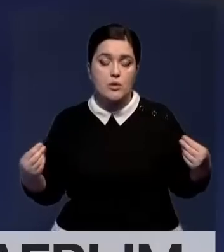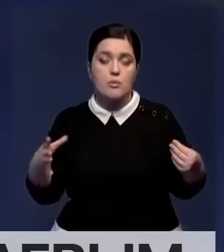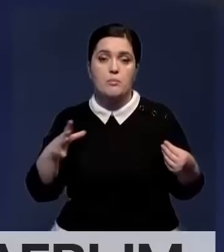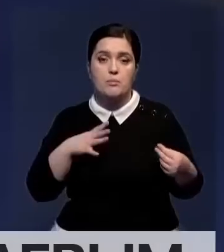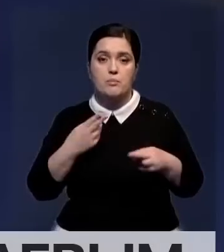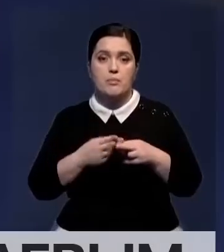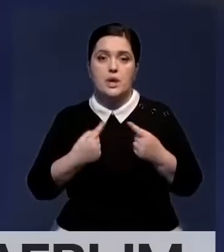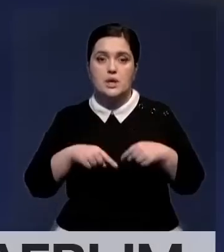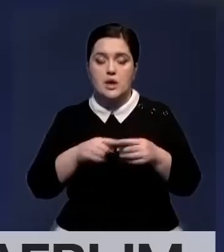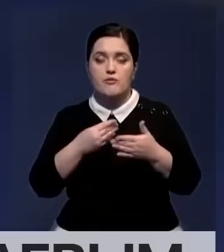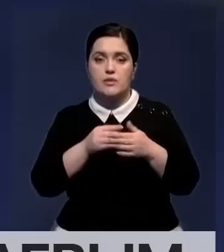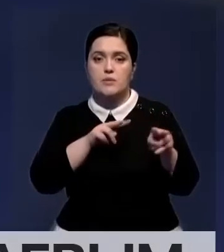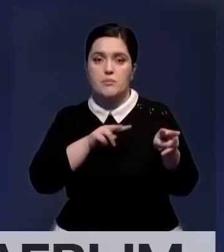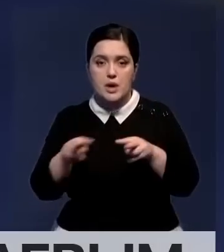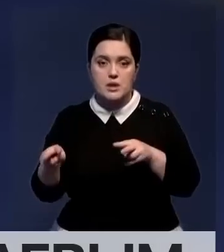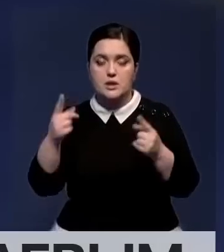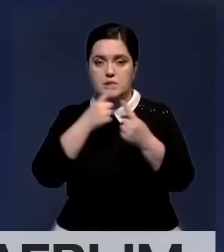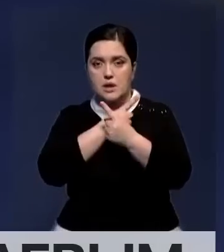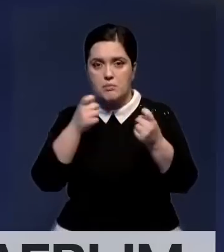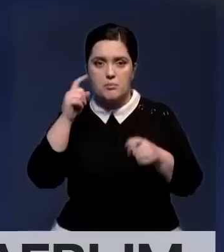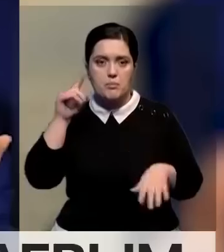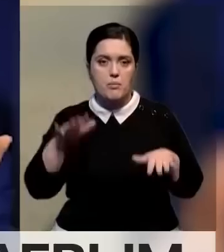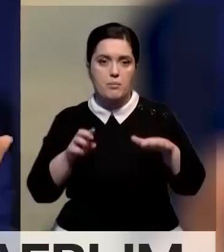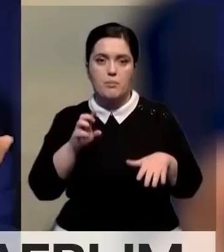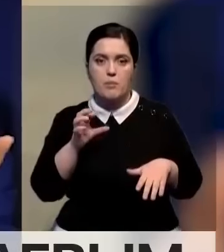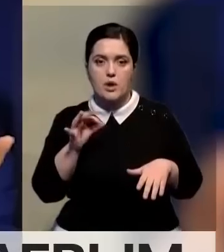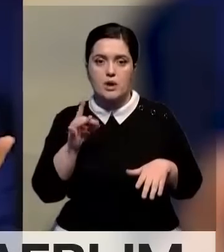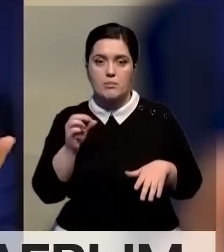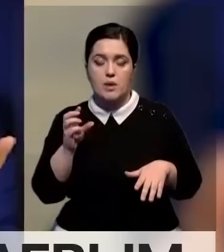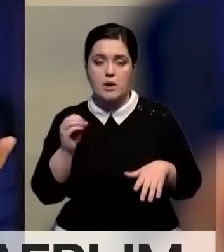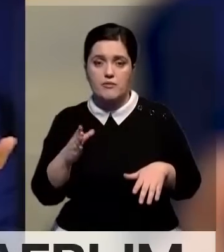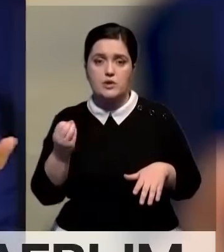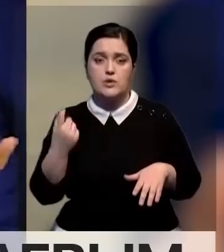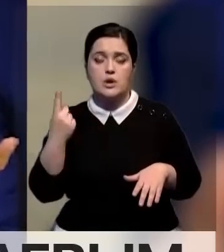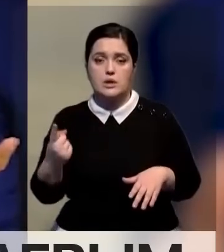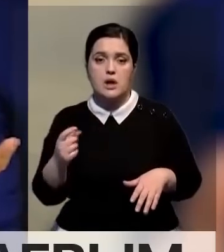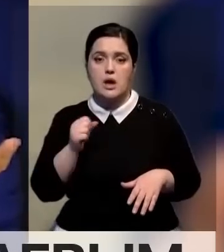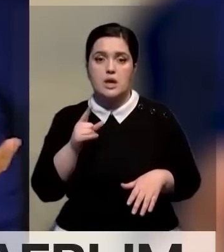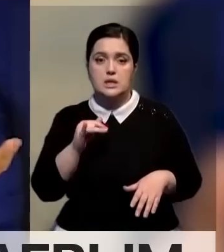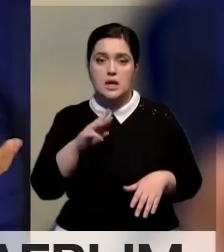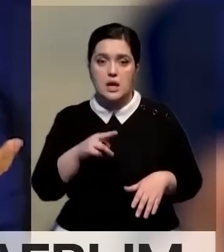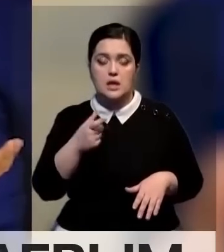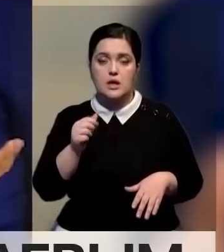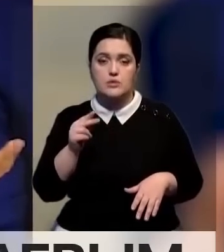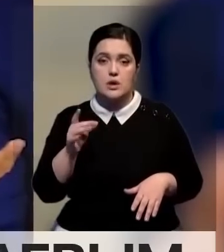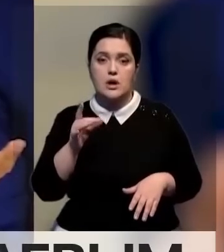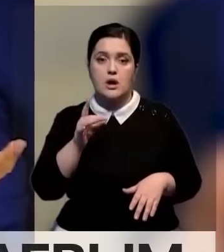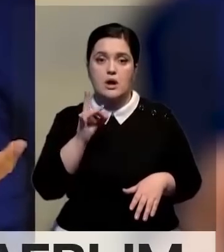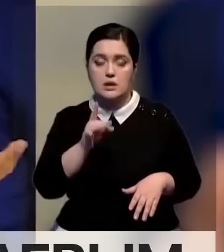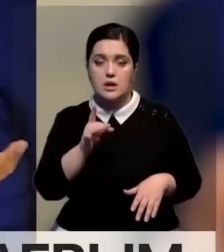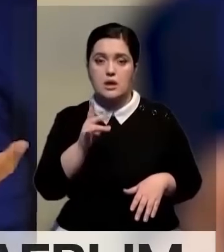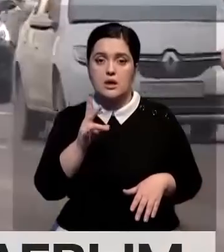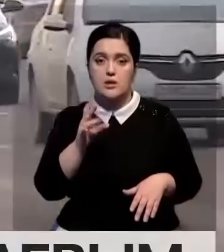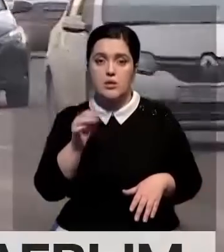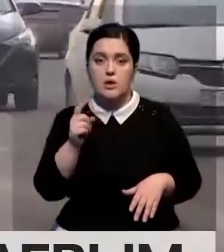Тогда в агентстве по финмониторингу сообщили, что подозревают Боранбаева, а также одного учредителя компании «Азиягазчунжа» Романа Наханова и